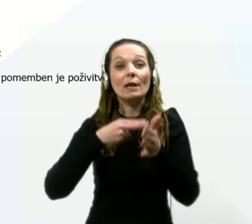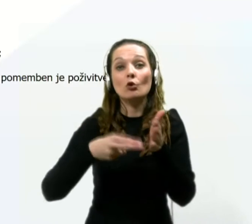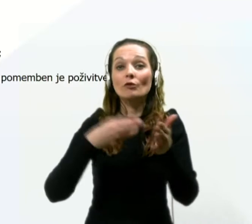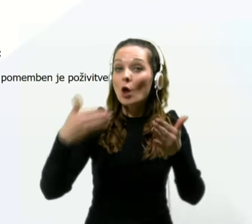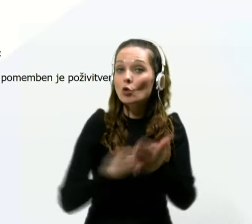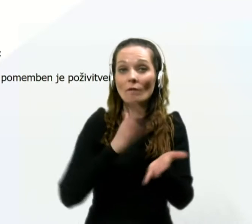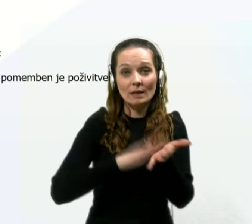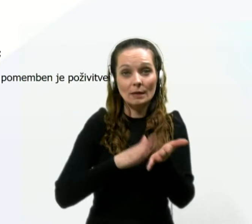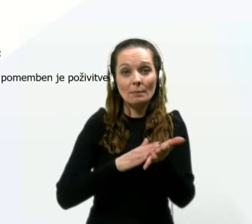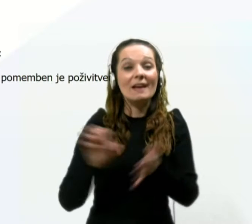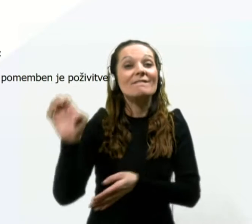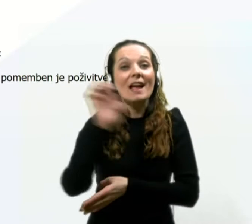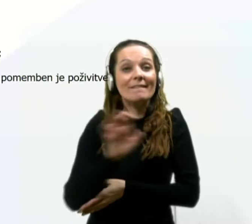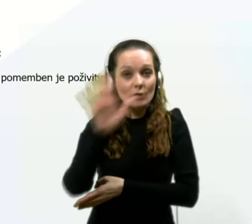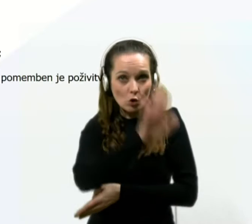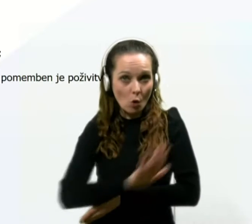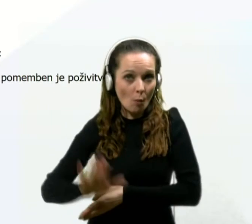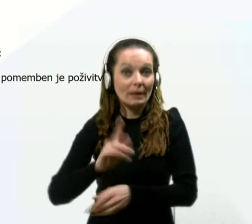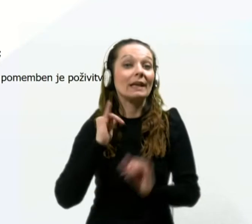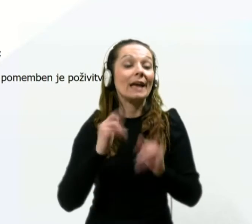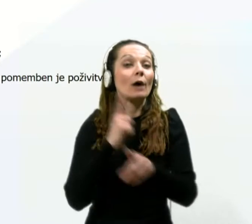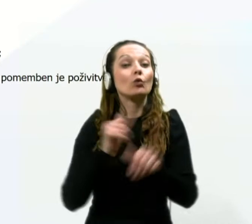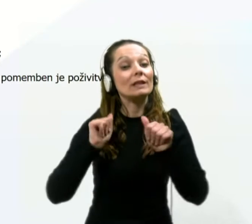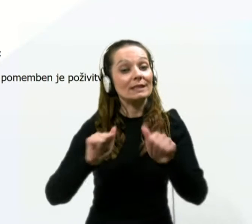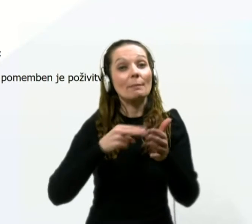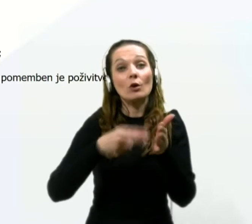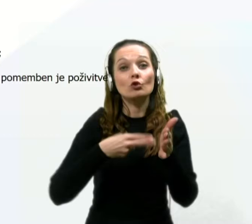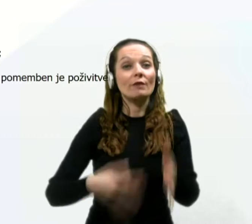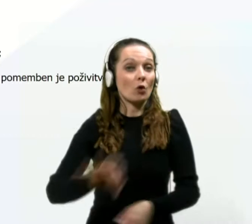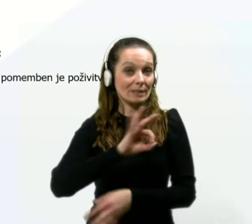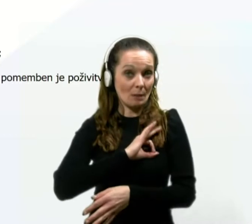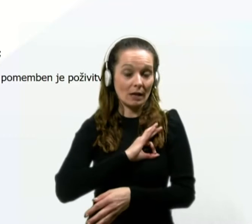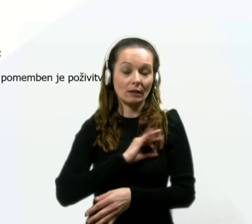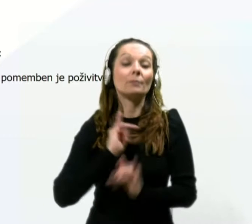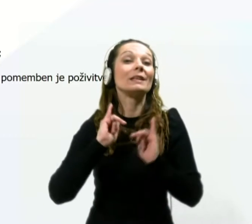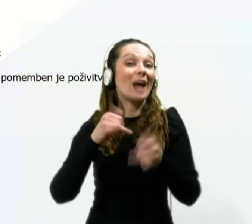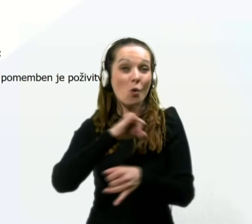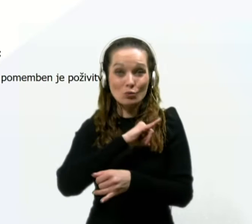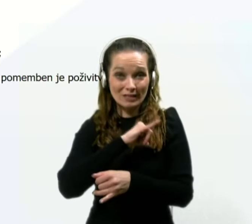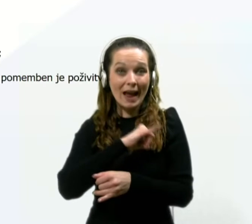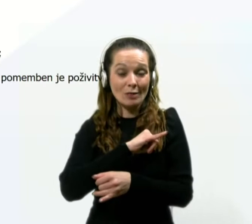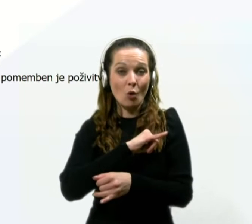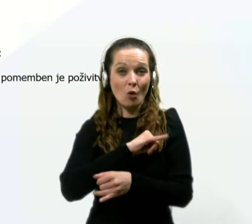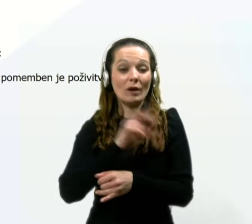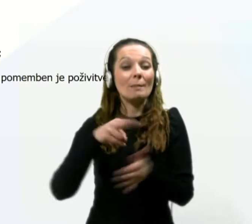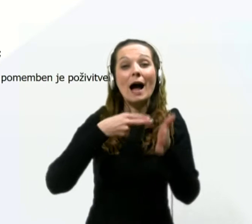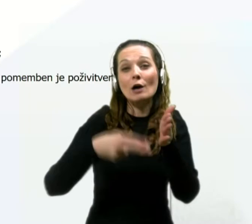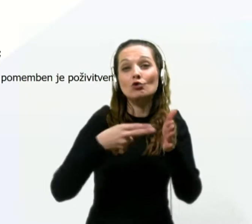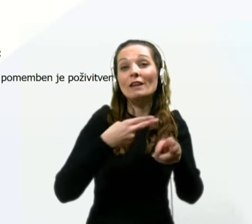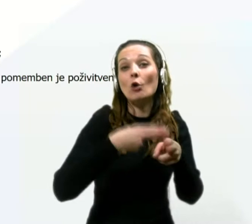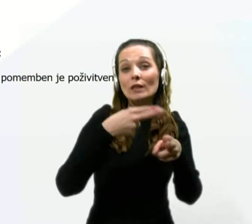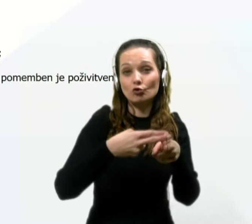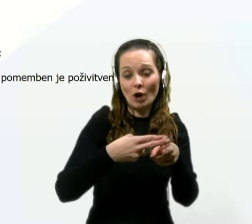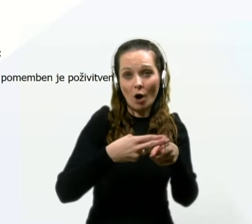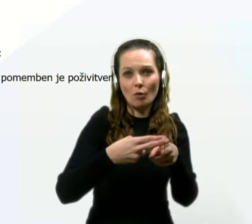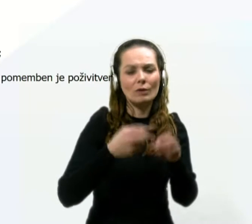novih primerov v Evropi, da je tudi stabilno število smrti. Pa kljub vsemu je število držav